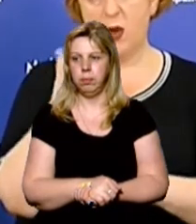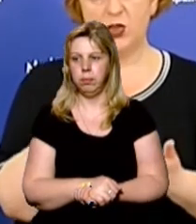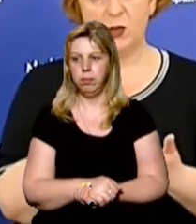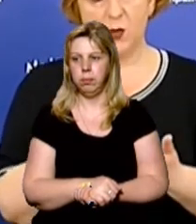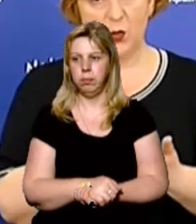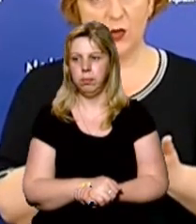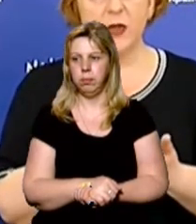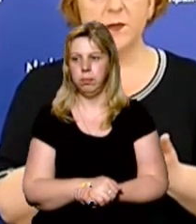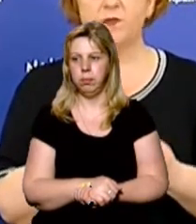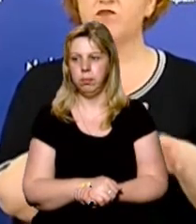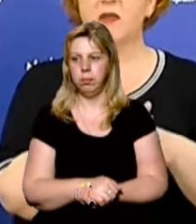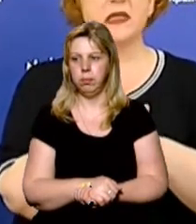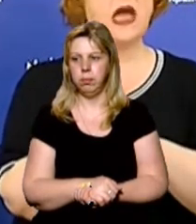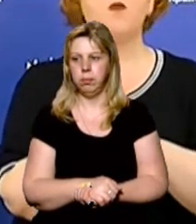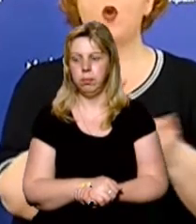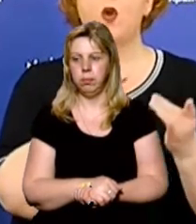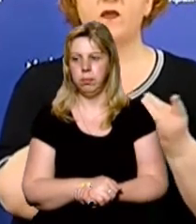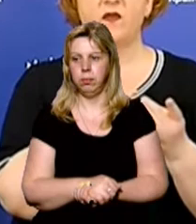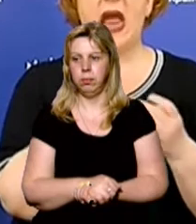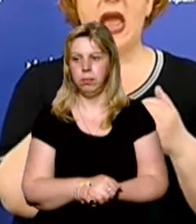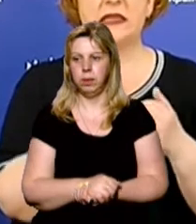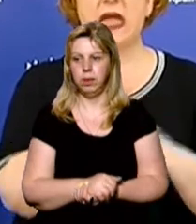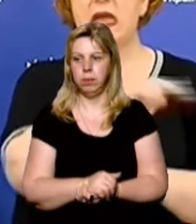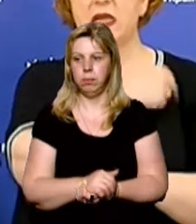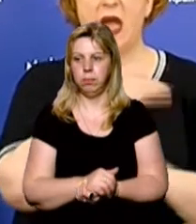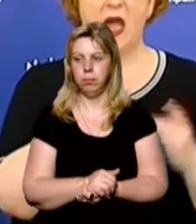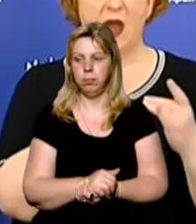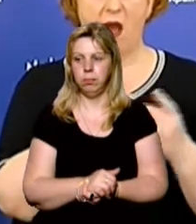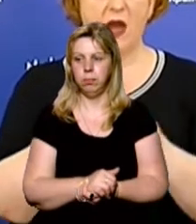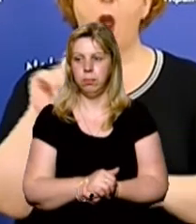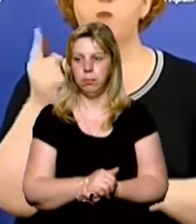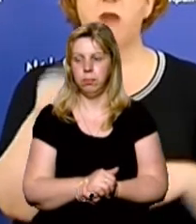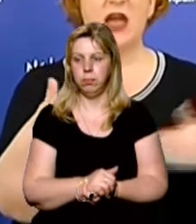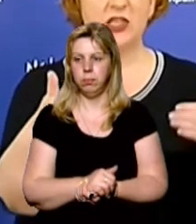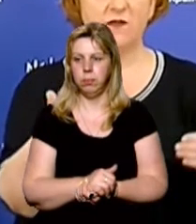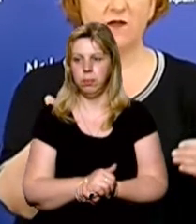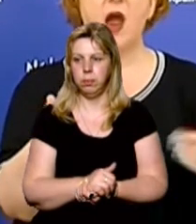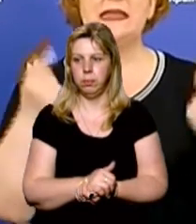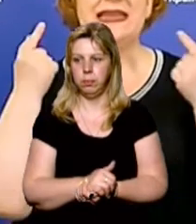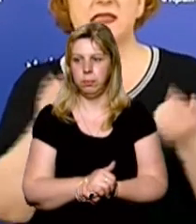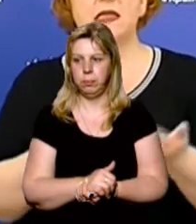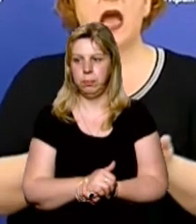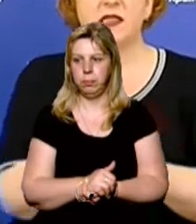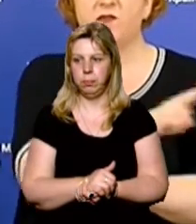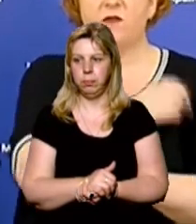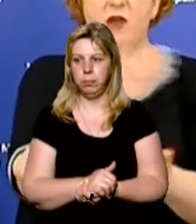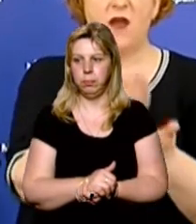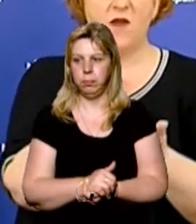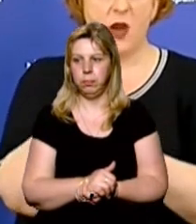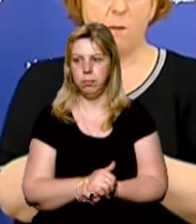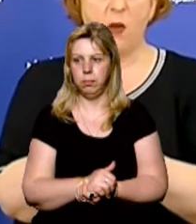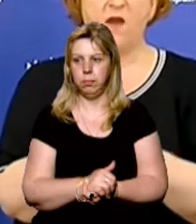Є заповненість ліжок уже серед лікарні першої хвилі і значна госпіталізація відбувається в